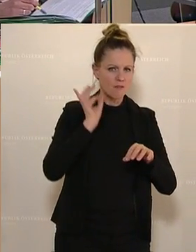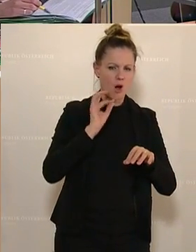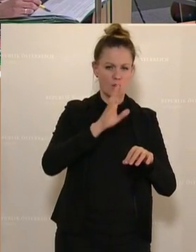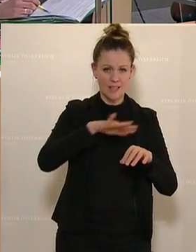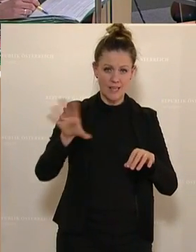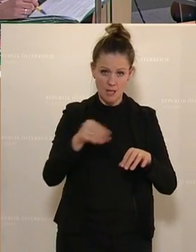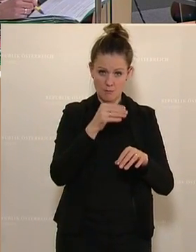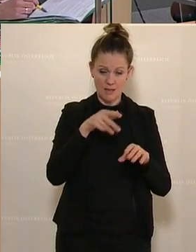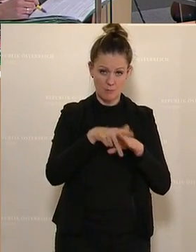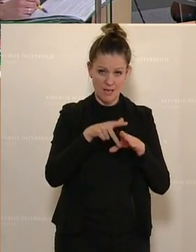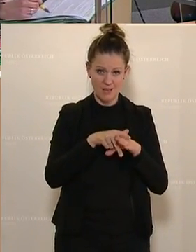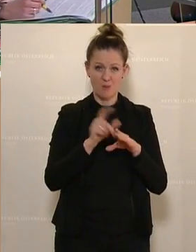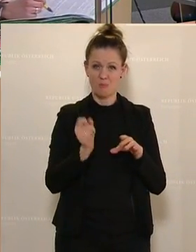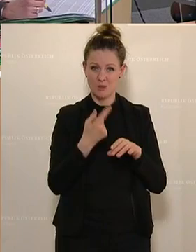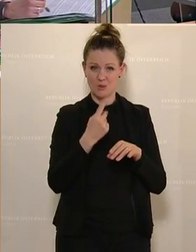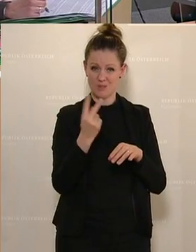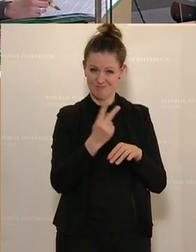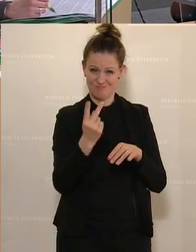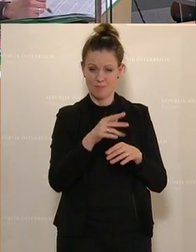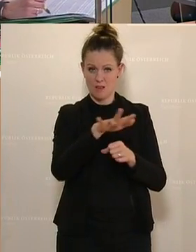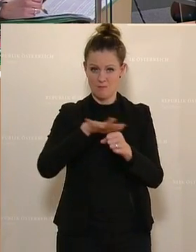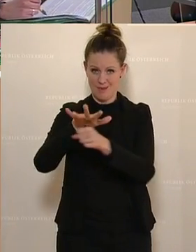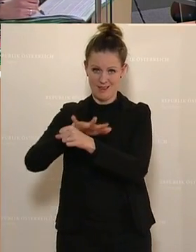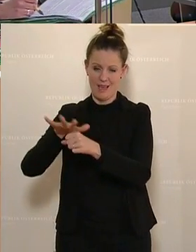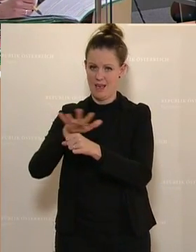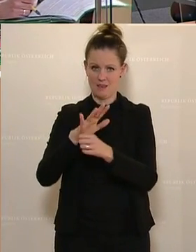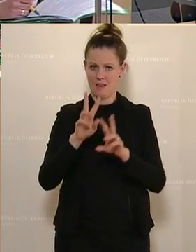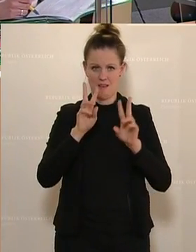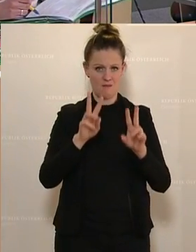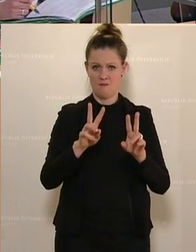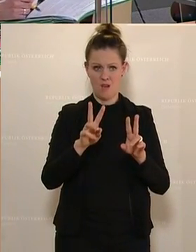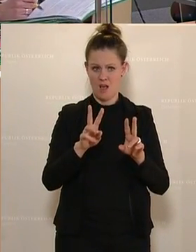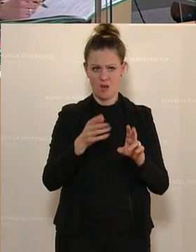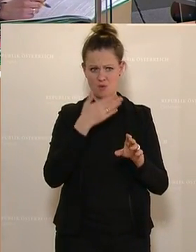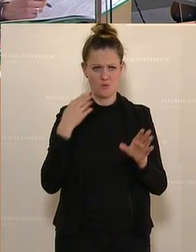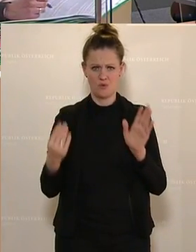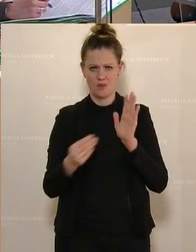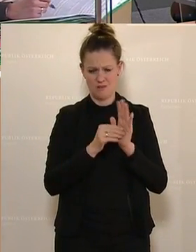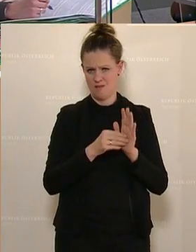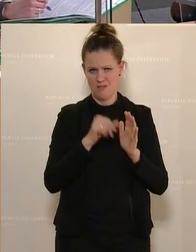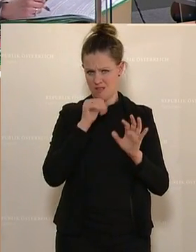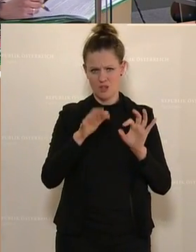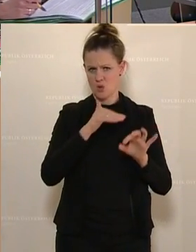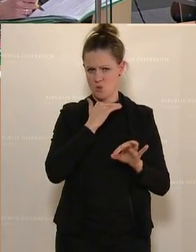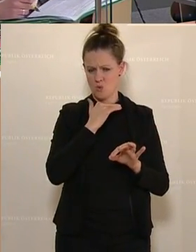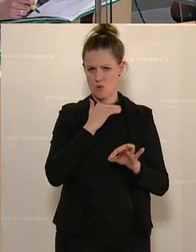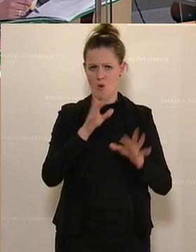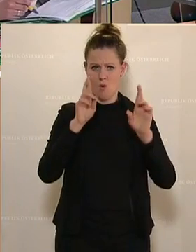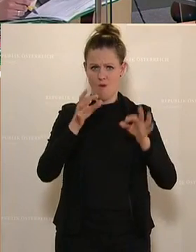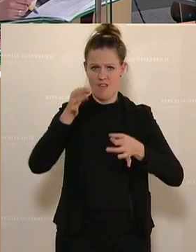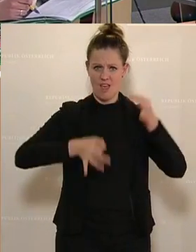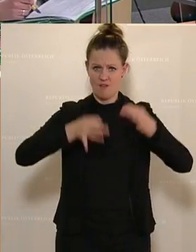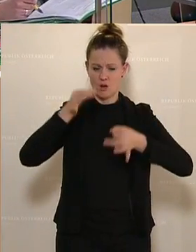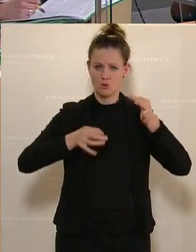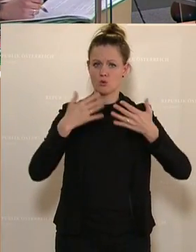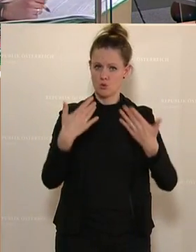Behinderung und gerade diese beiden Bereiche sind noch nicht stark genug verankert. Und es ist zu hoffen, dass in der Evaluierung